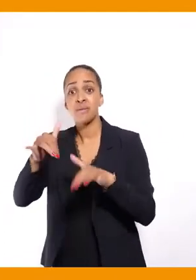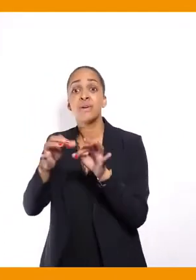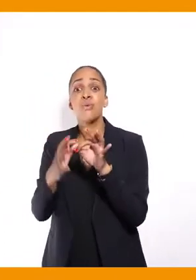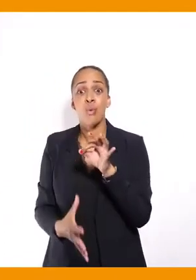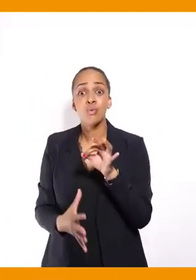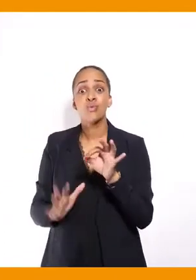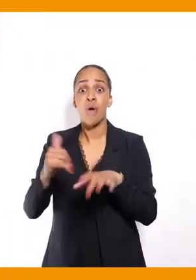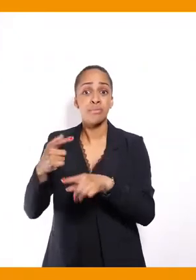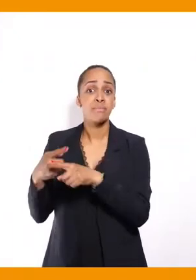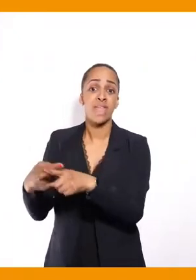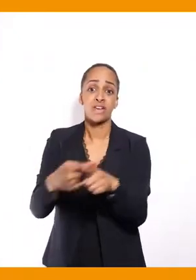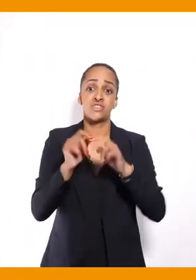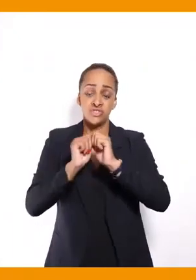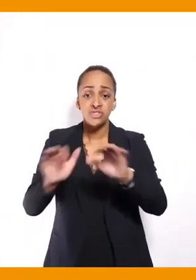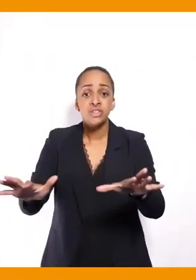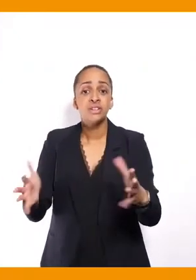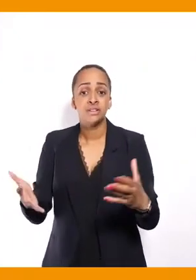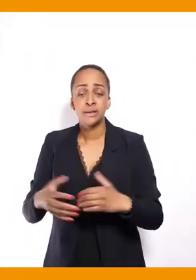'autres.